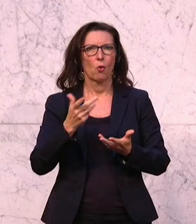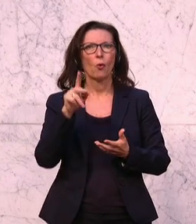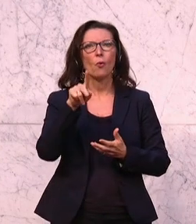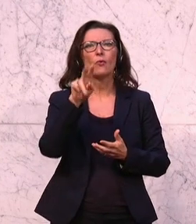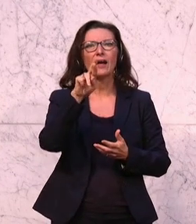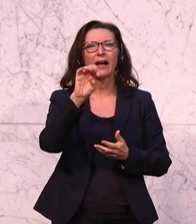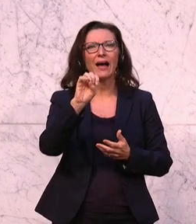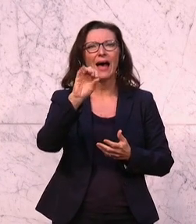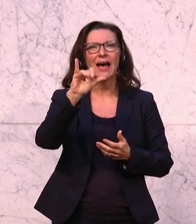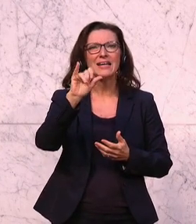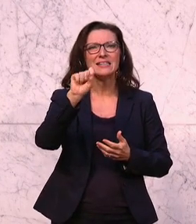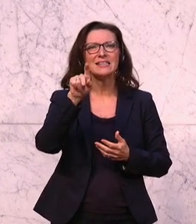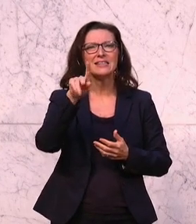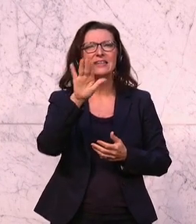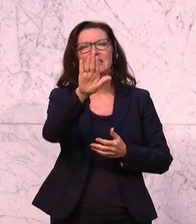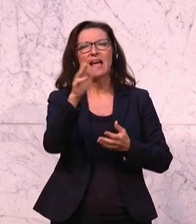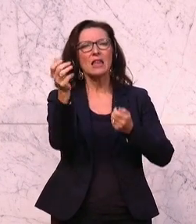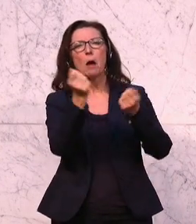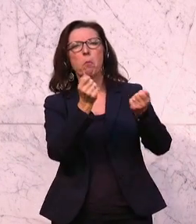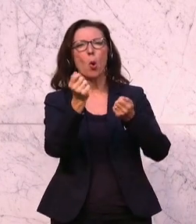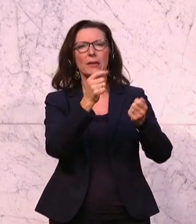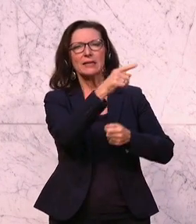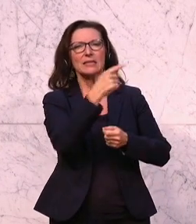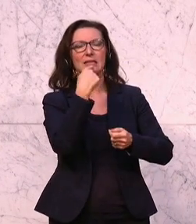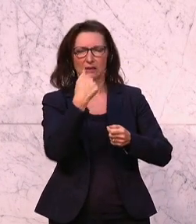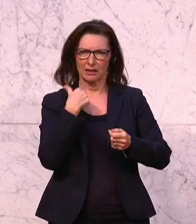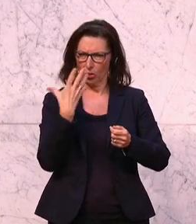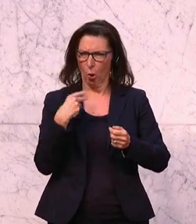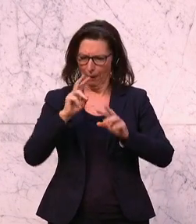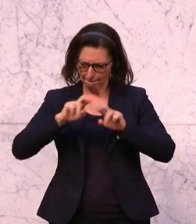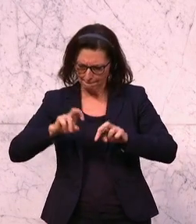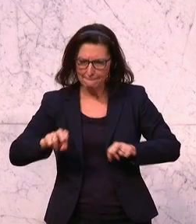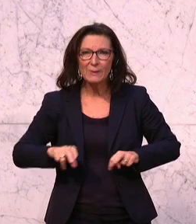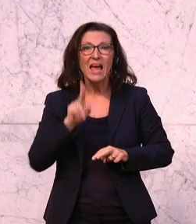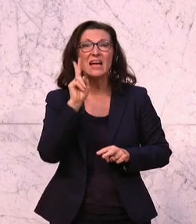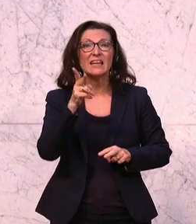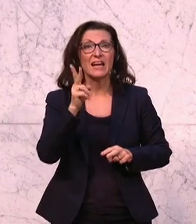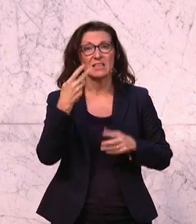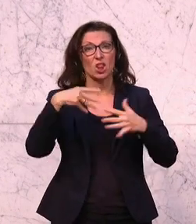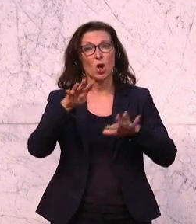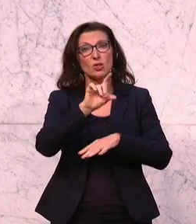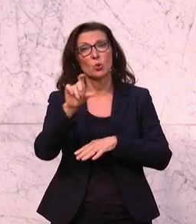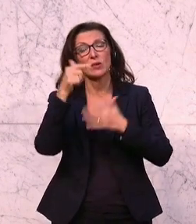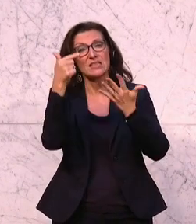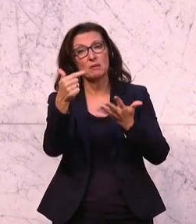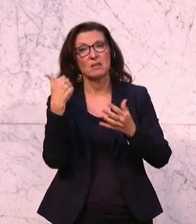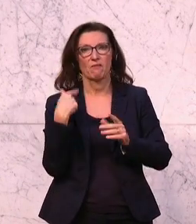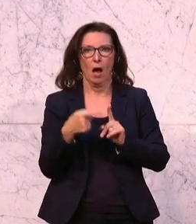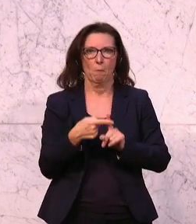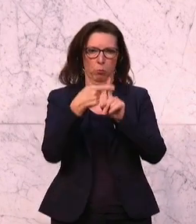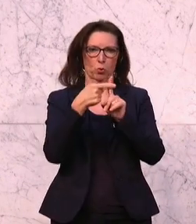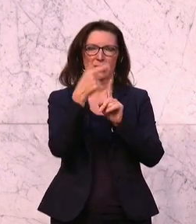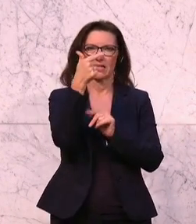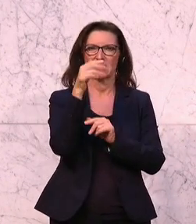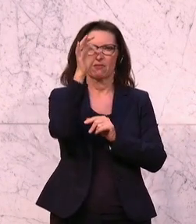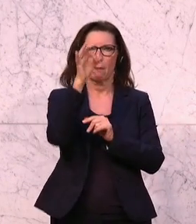Kreisky. Und ich habe mir das auch einmal ein bisschen angeschaut, ganz genau. Bruno Kreisky hat im Jahr 1970 mit einem Plus von 2 Prozent